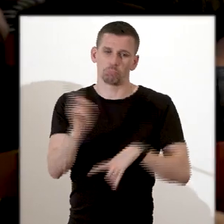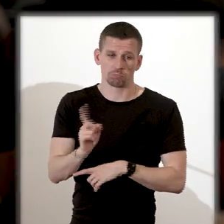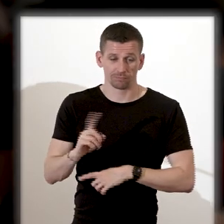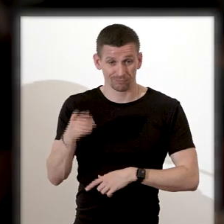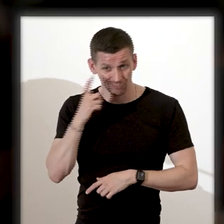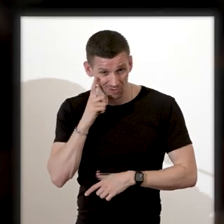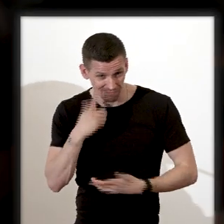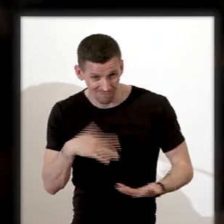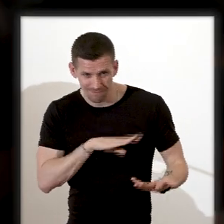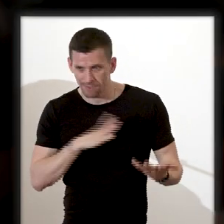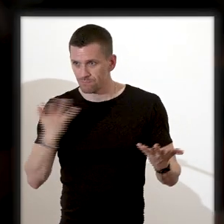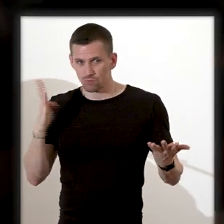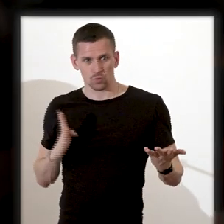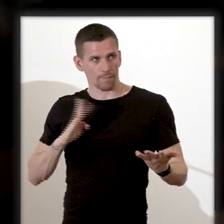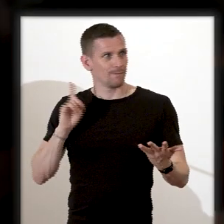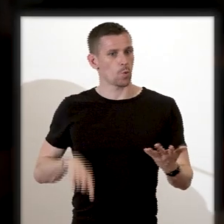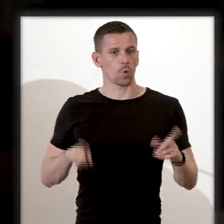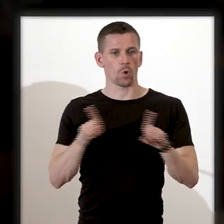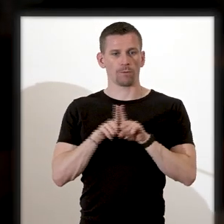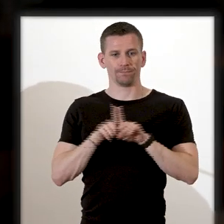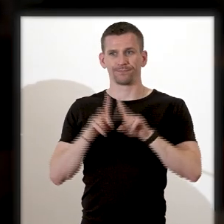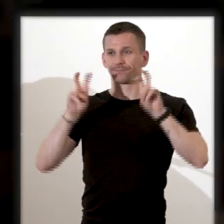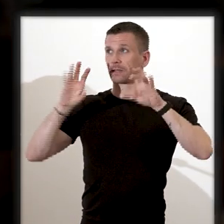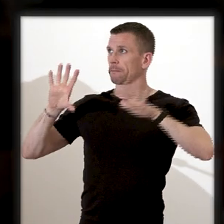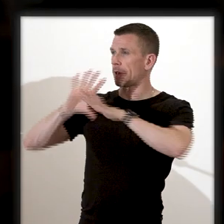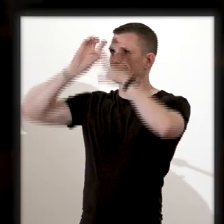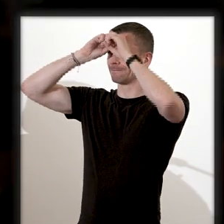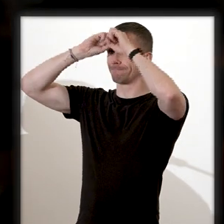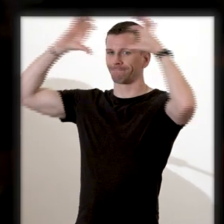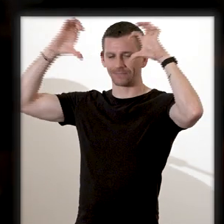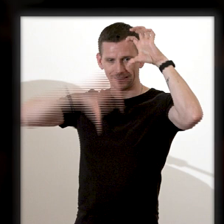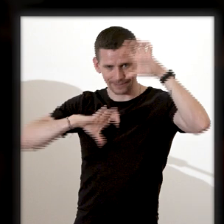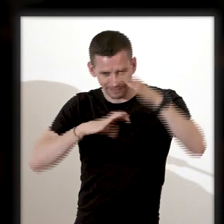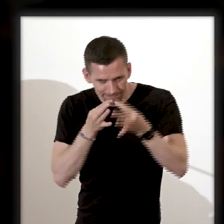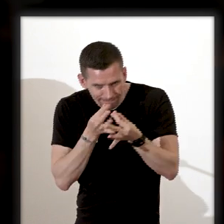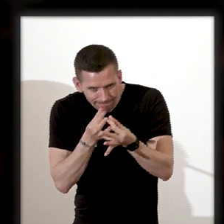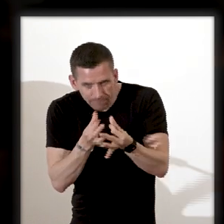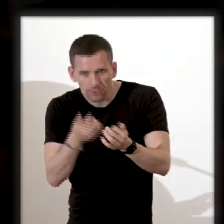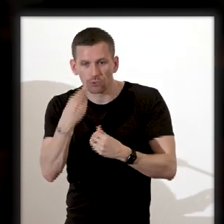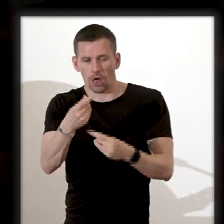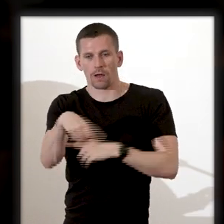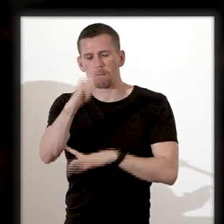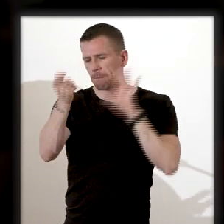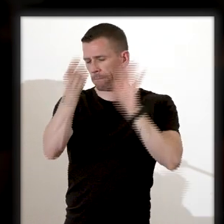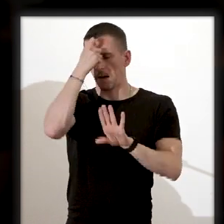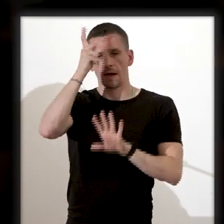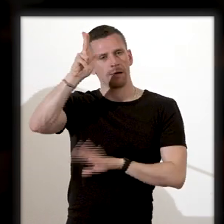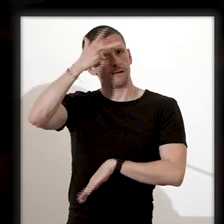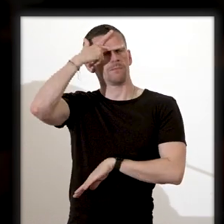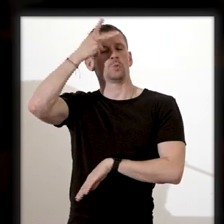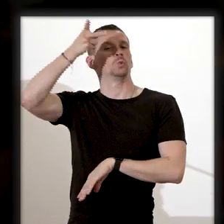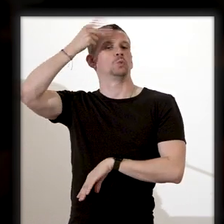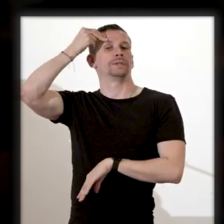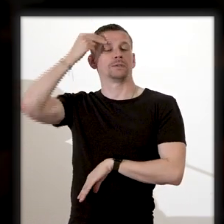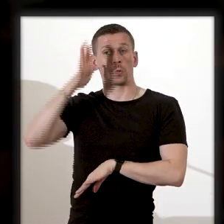sorte de saut, d'image, qui va pouvoir illustrer et être parlante pour un public beaucoup plus large. Donc en